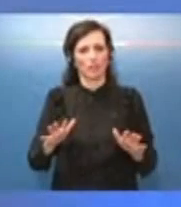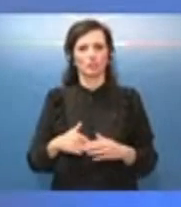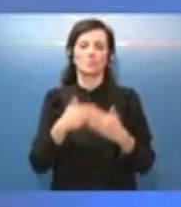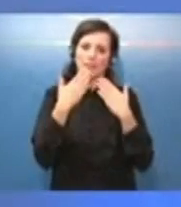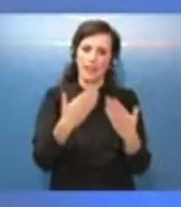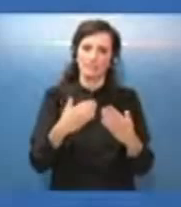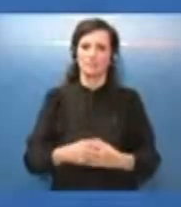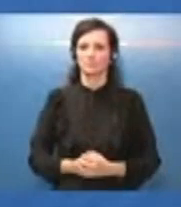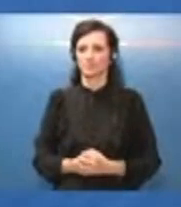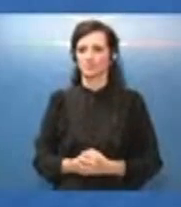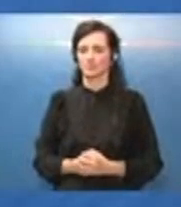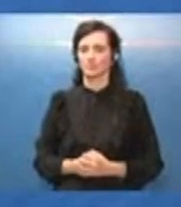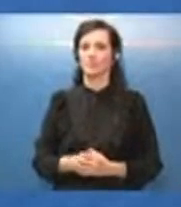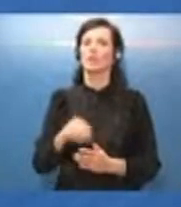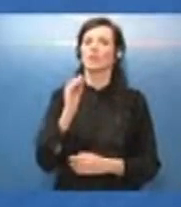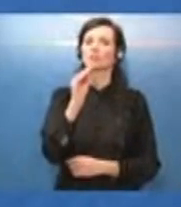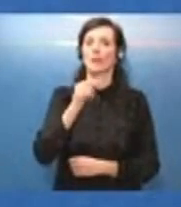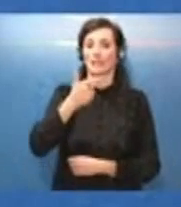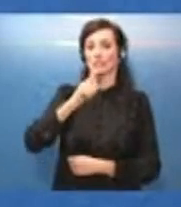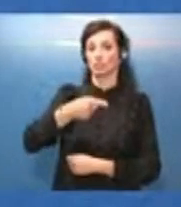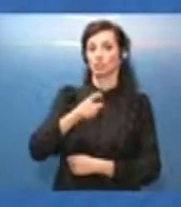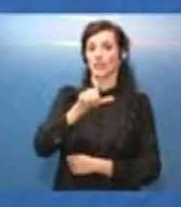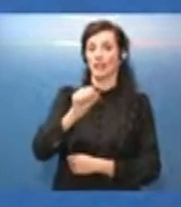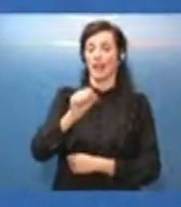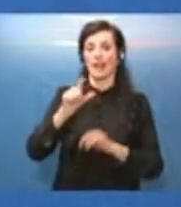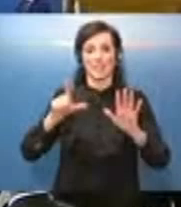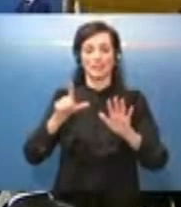Bene c'è una domanda da Tg Lassetta, Alessandra Sardoni.